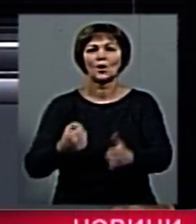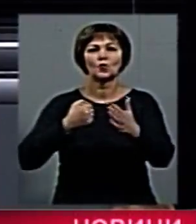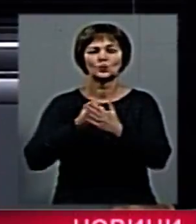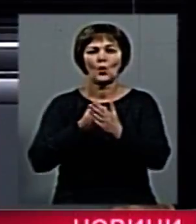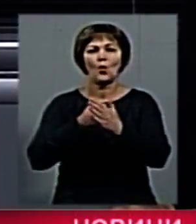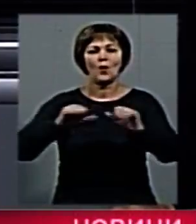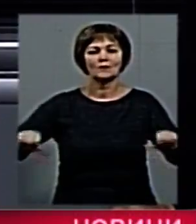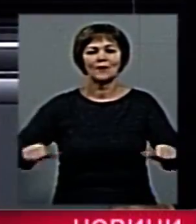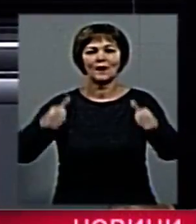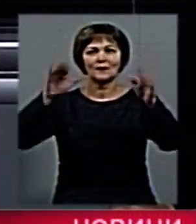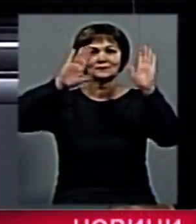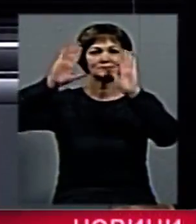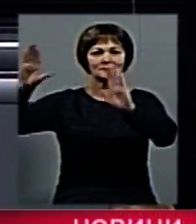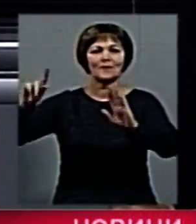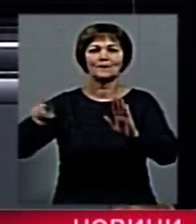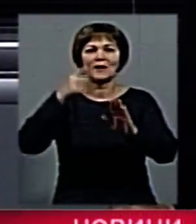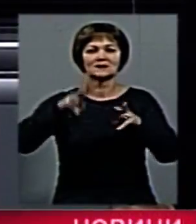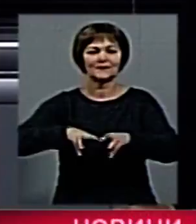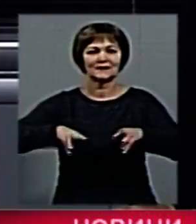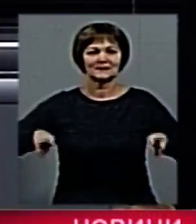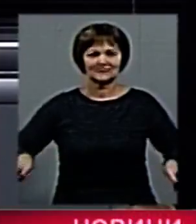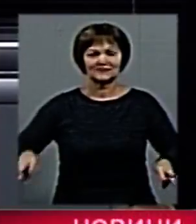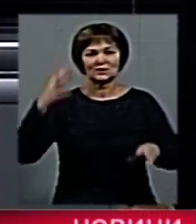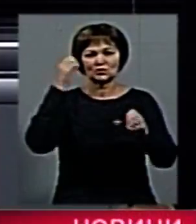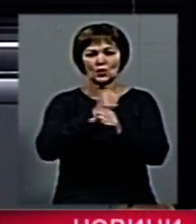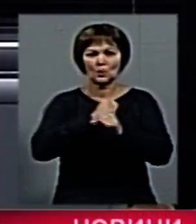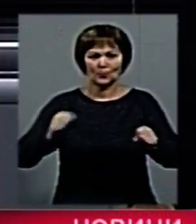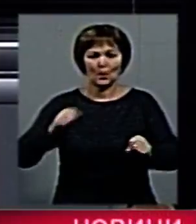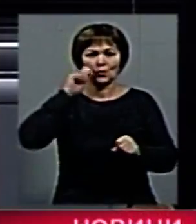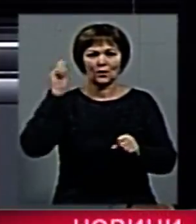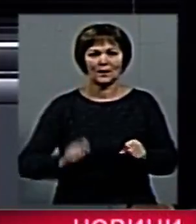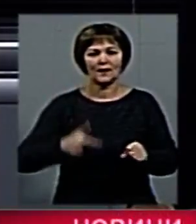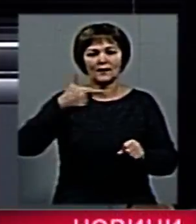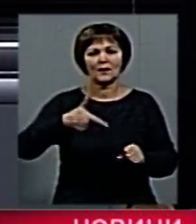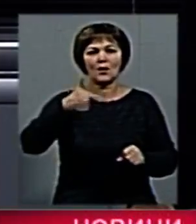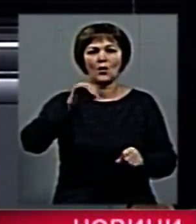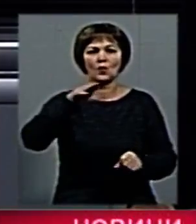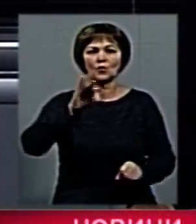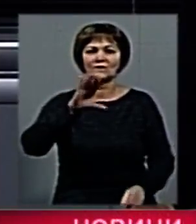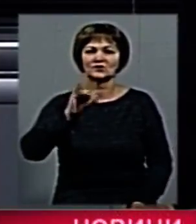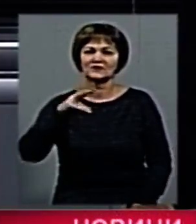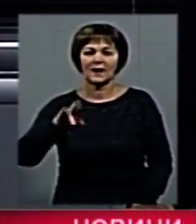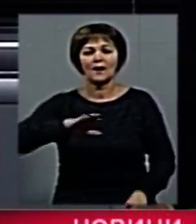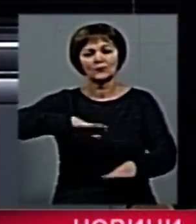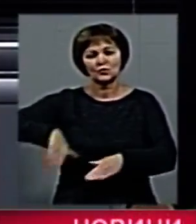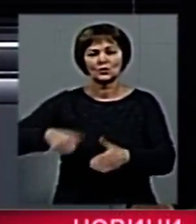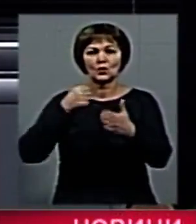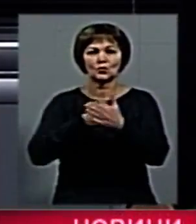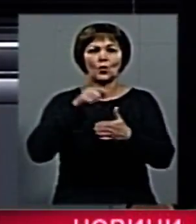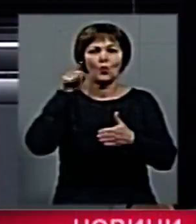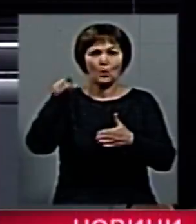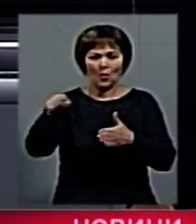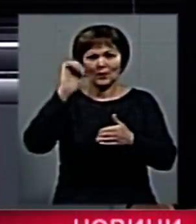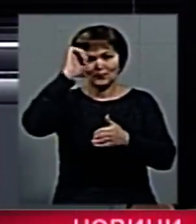меморіальної дошки пам'яті першого міністра Мінчорнобиля України Георгія Готовчиця. Затим до меморіального